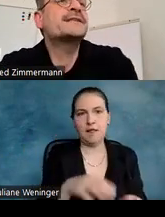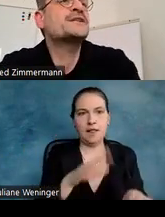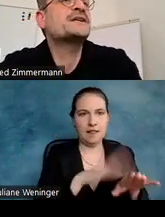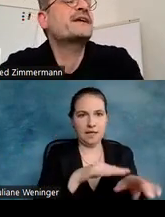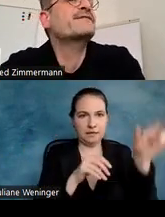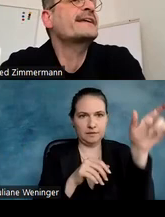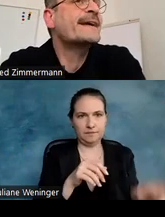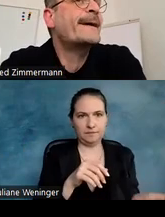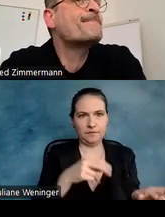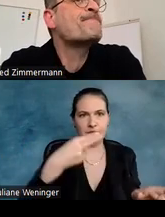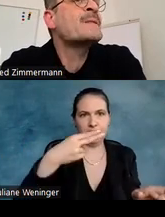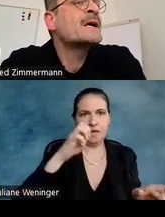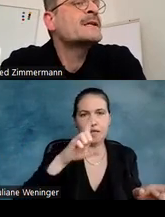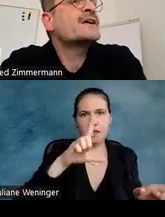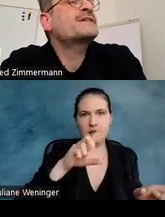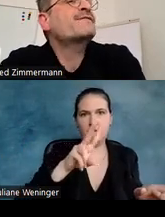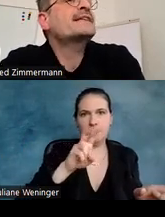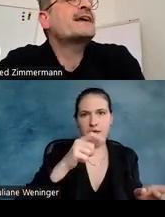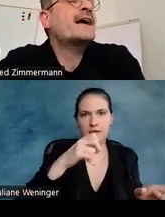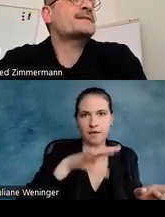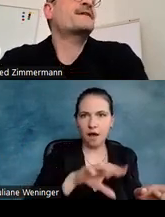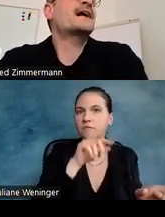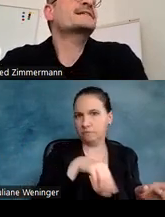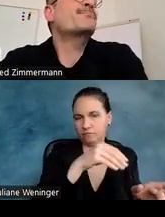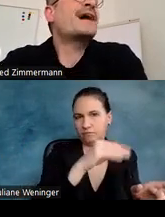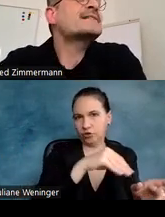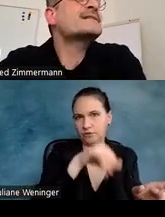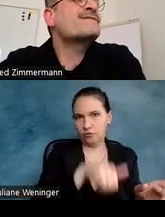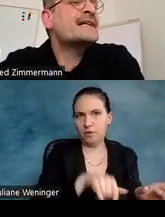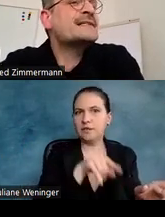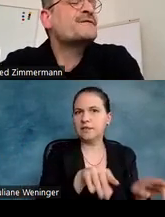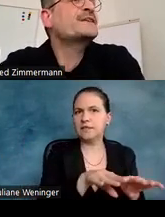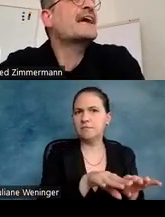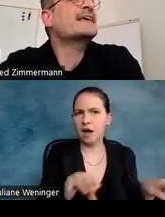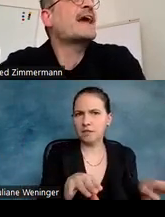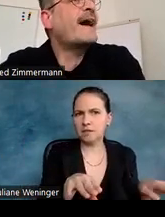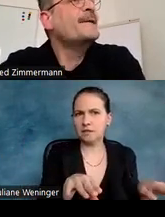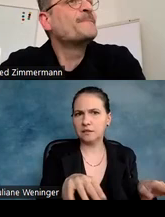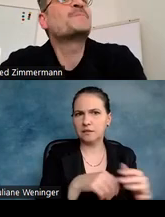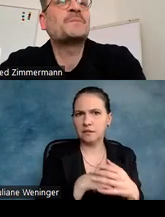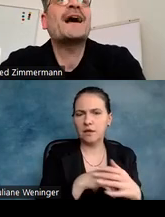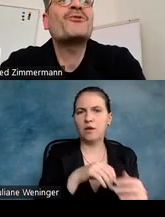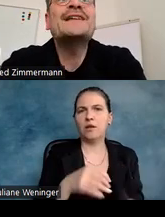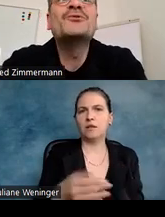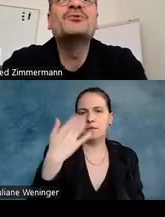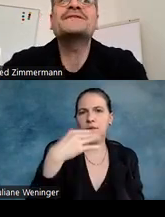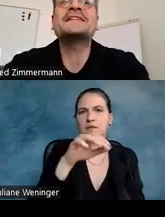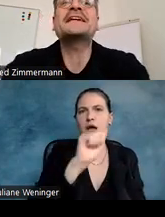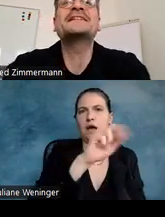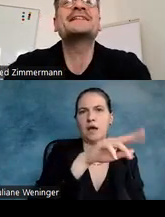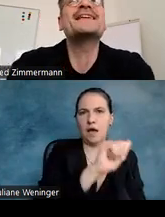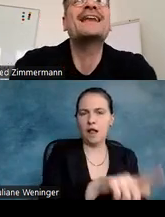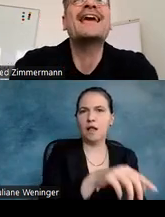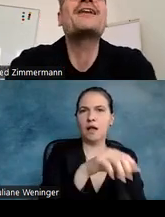Spalte mit der Schrift Helvetica. Die Schrift Helvetica ist quasi die Basis gewesen für die Areal, also die gute